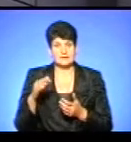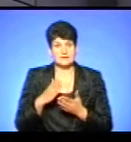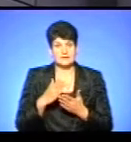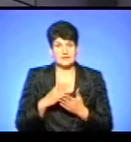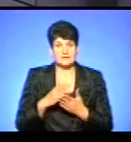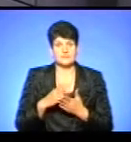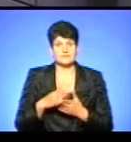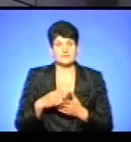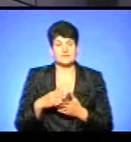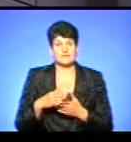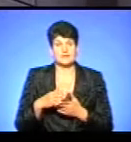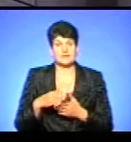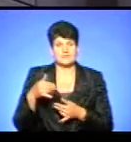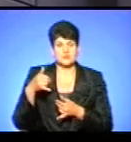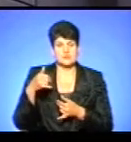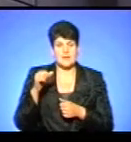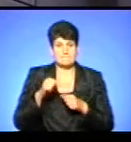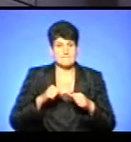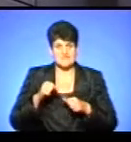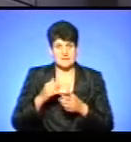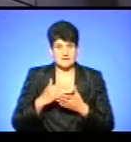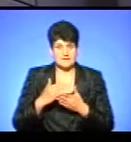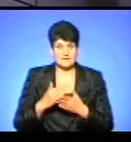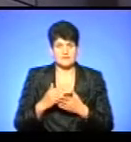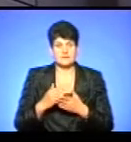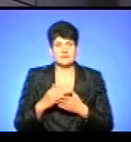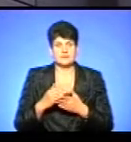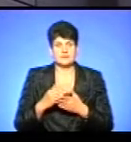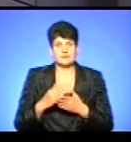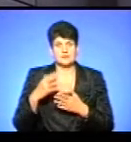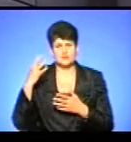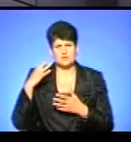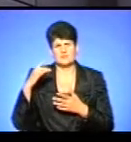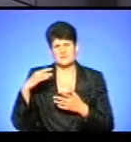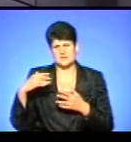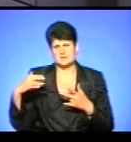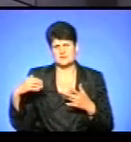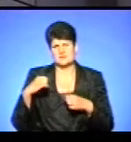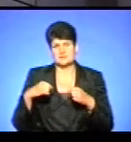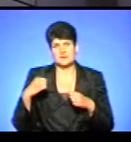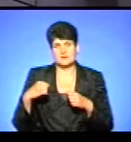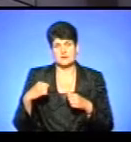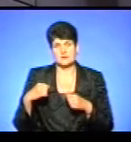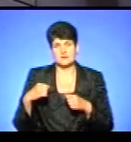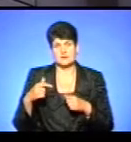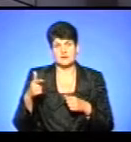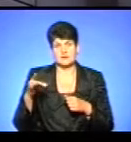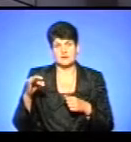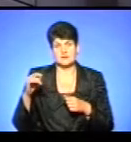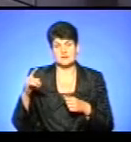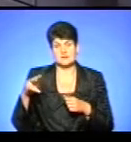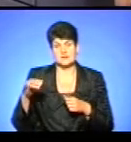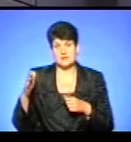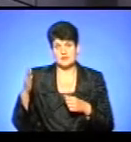грізд медведів, там якийсь там вид медведів, потім чорний медвідь, якийсь ще медвідь, і там такий медвідь грізлі, такий,